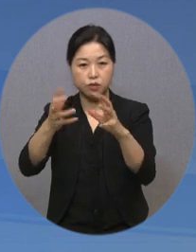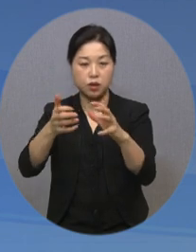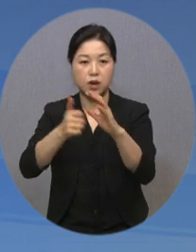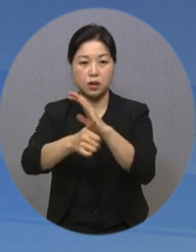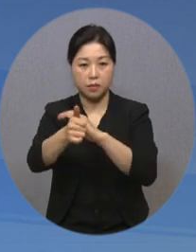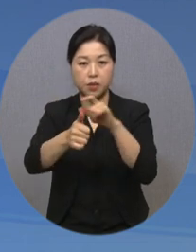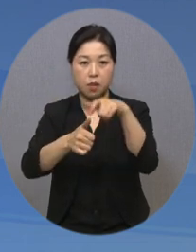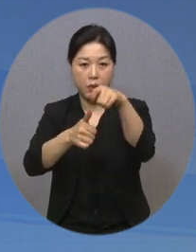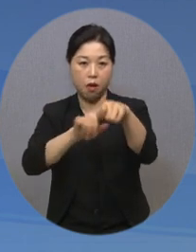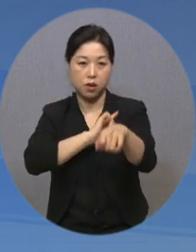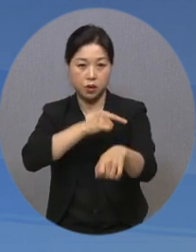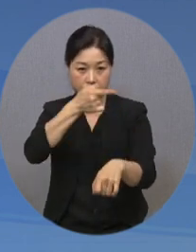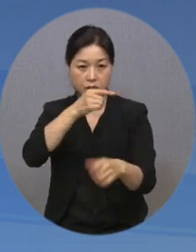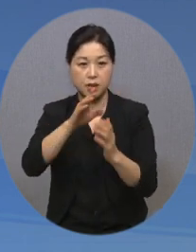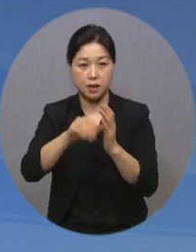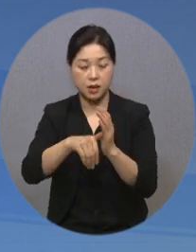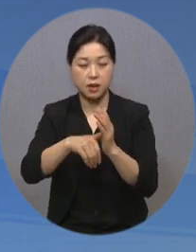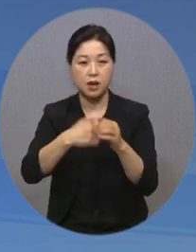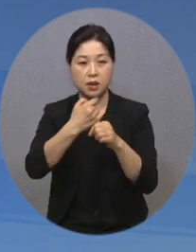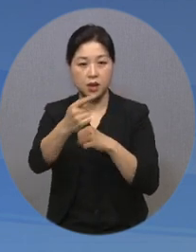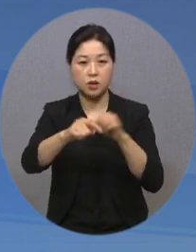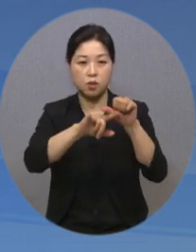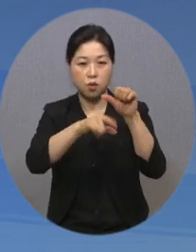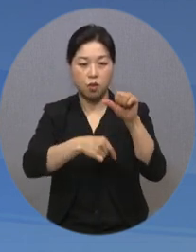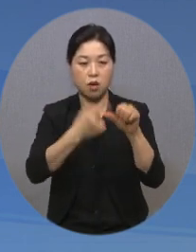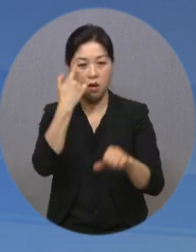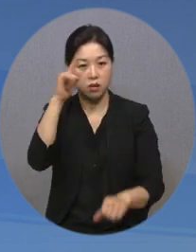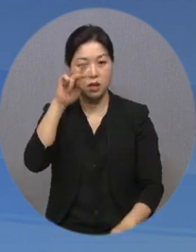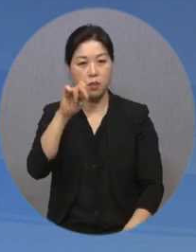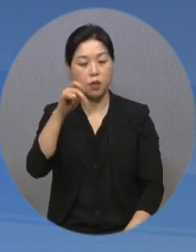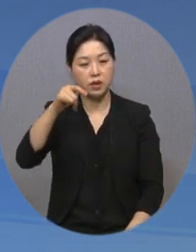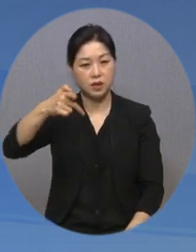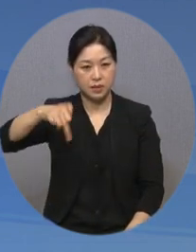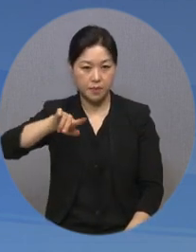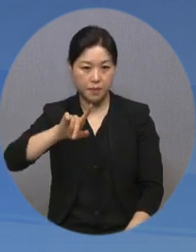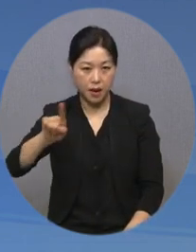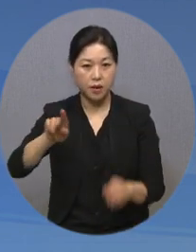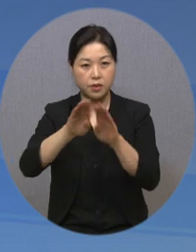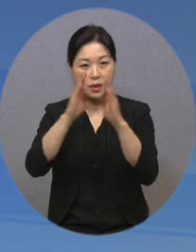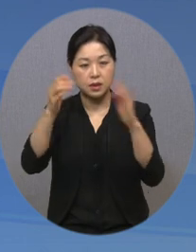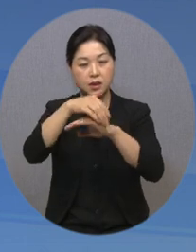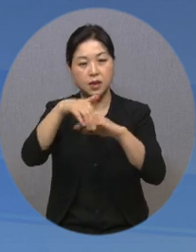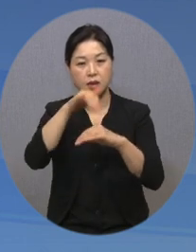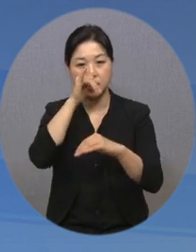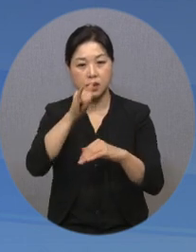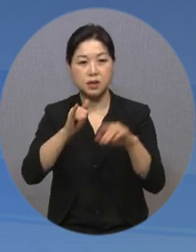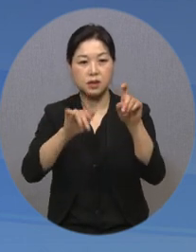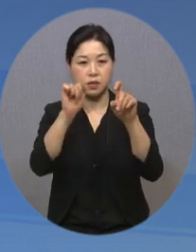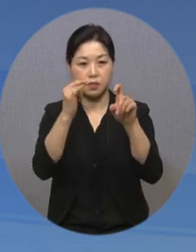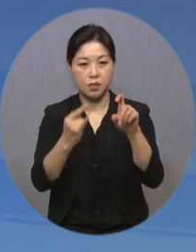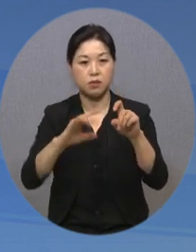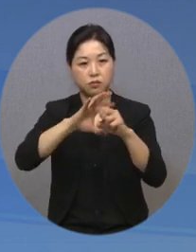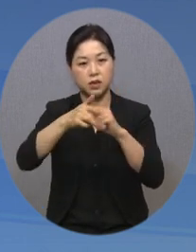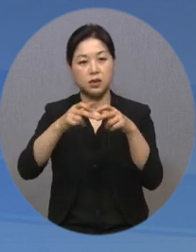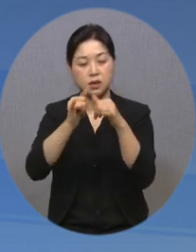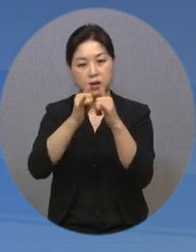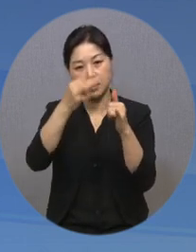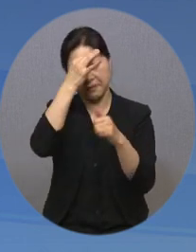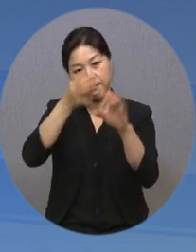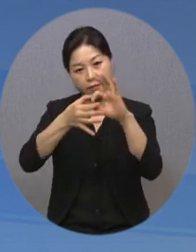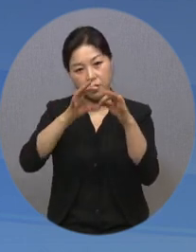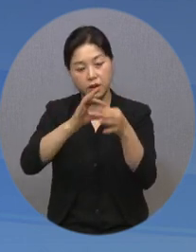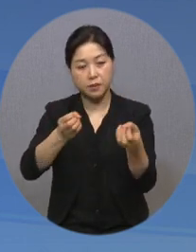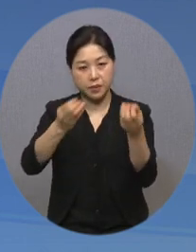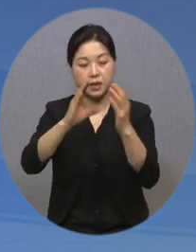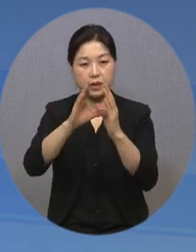1위로 입상하면 내년 5월 러시아 모스크바에서 개최 예정인 제10회 국제장애인기능올림픽에